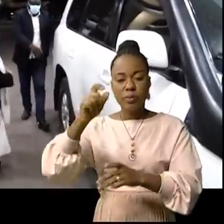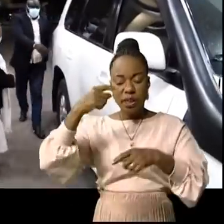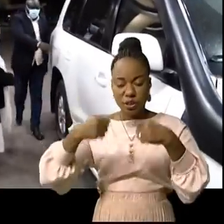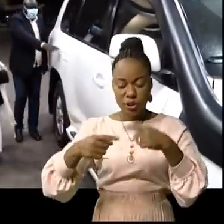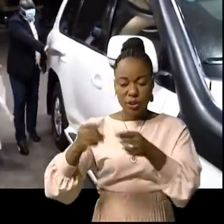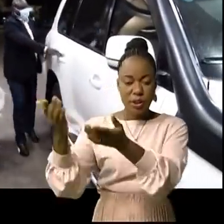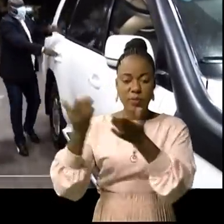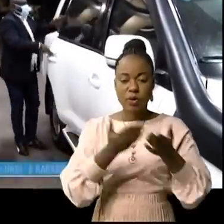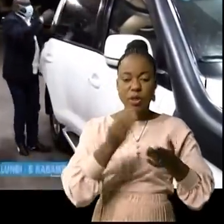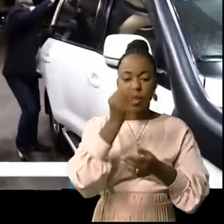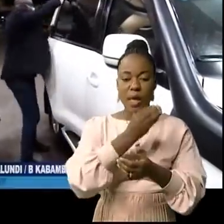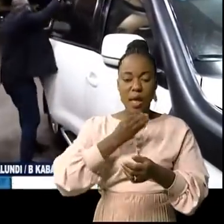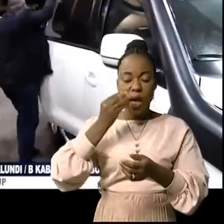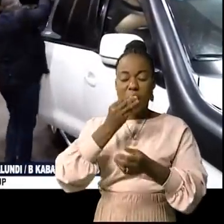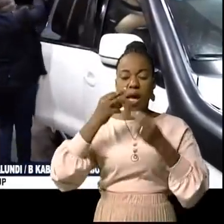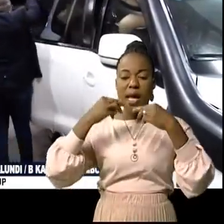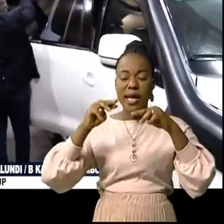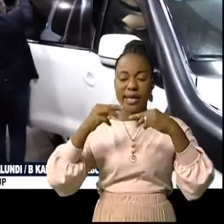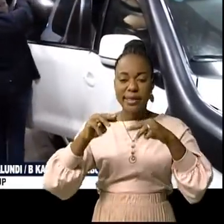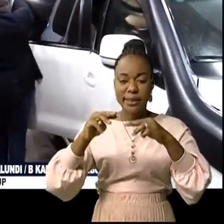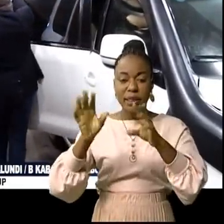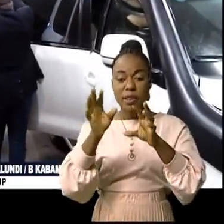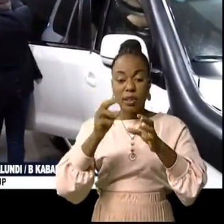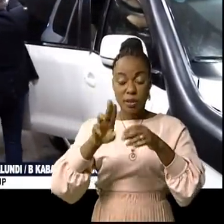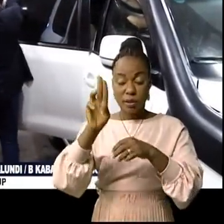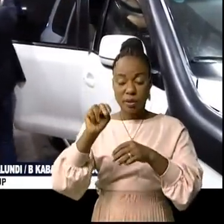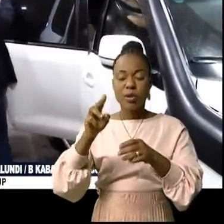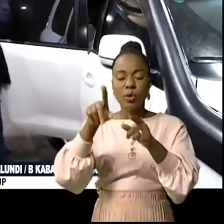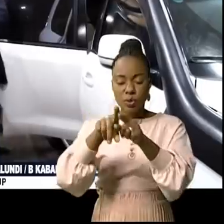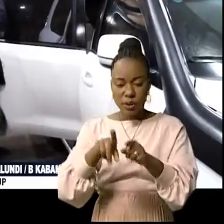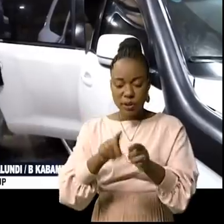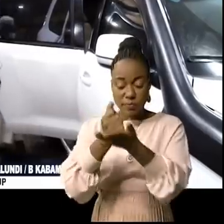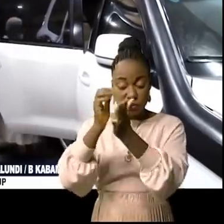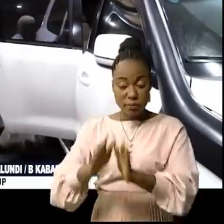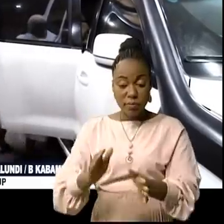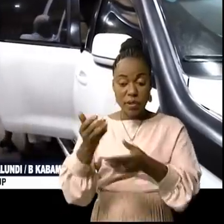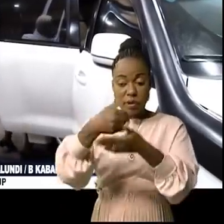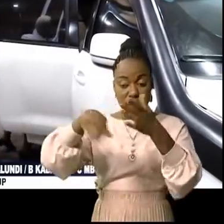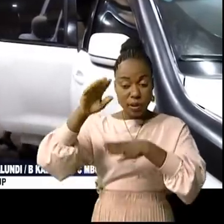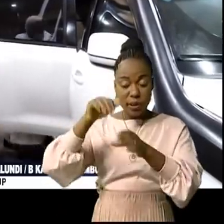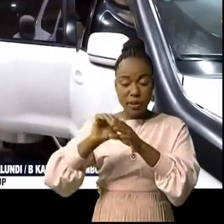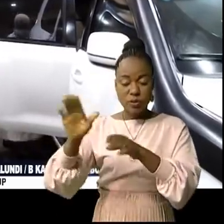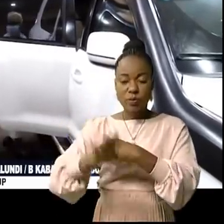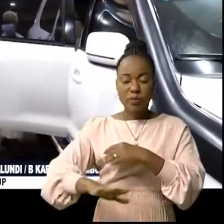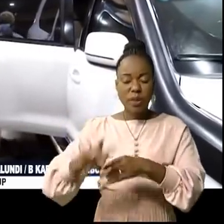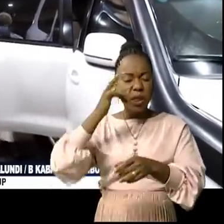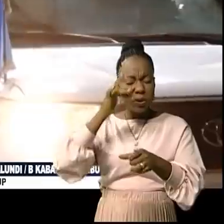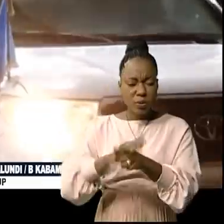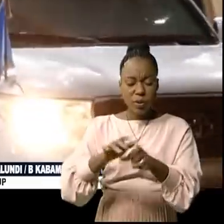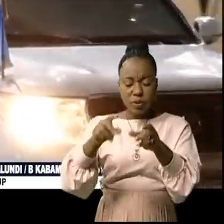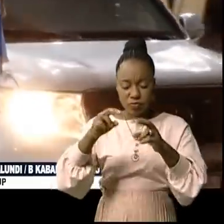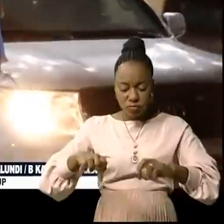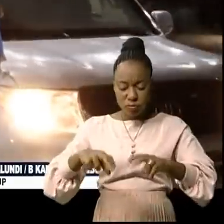Porteur du message de l'ONU, les diplomates chinois peuvent répartir avec un sentiment d'avoir accompli sa mission à l'étape de la RDC, pays en tête